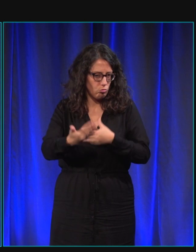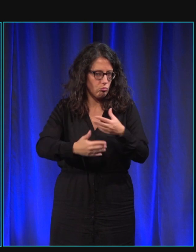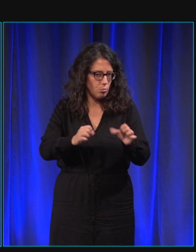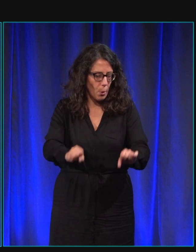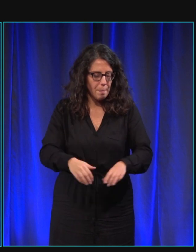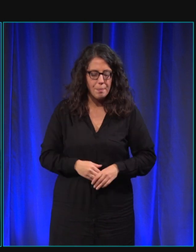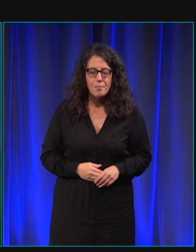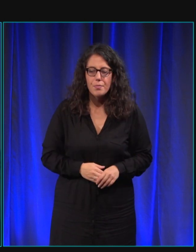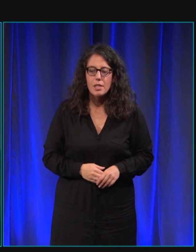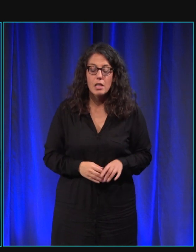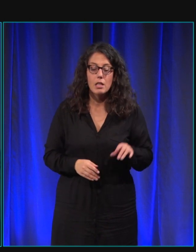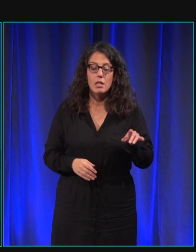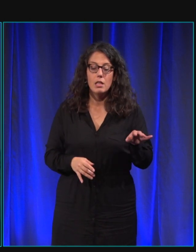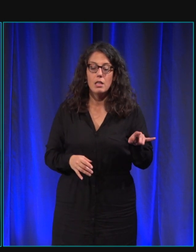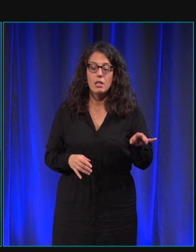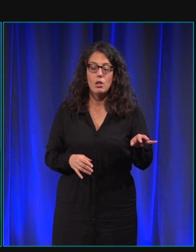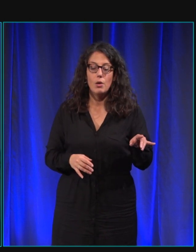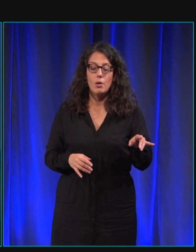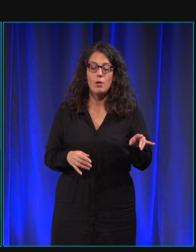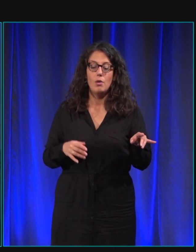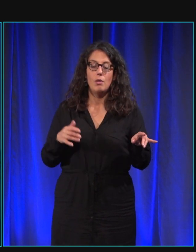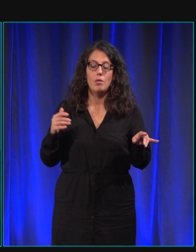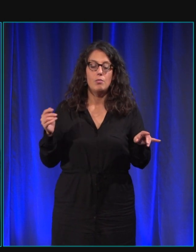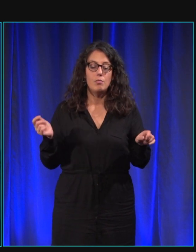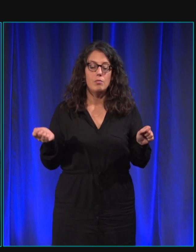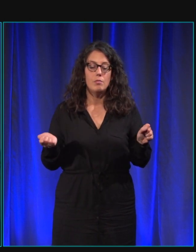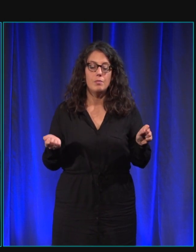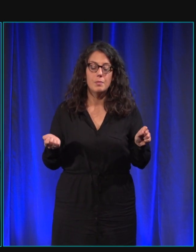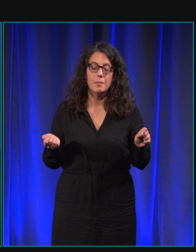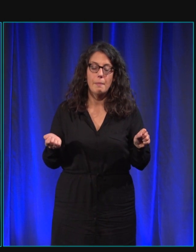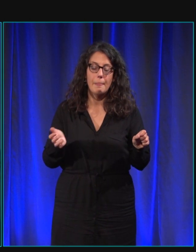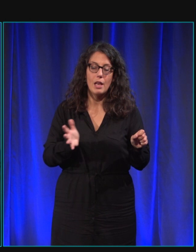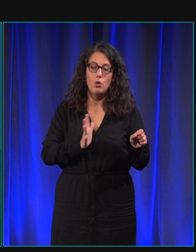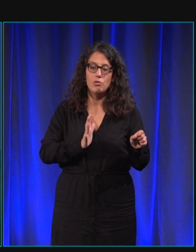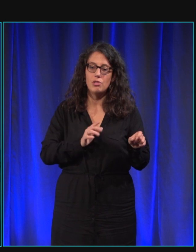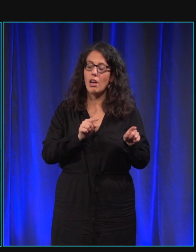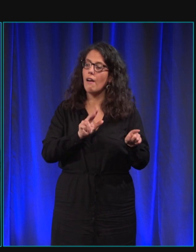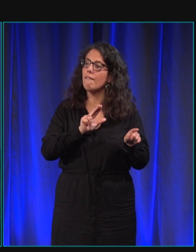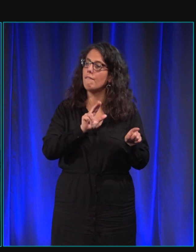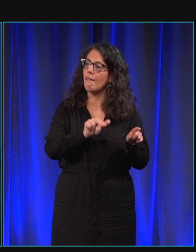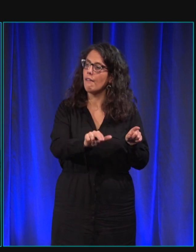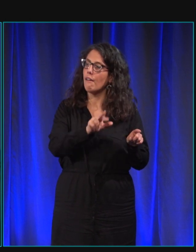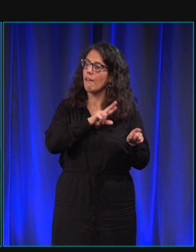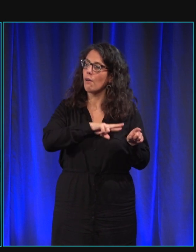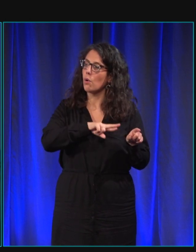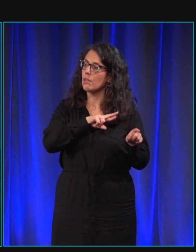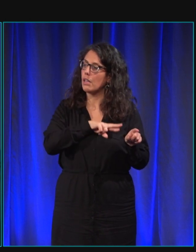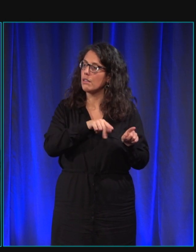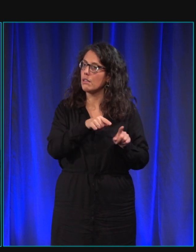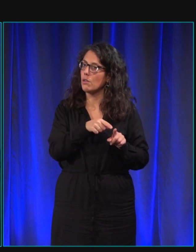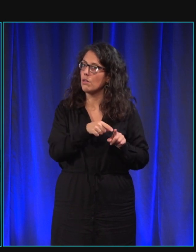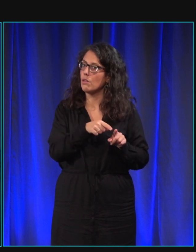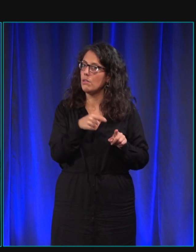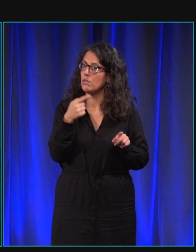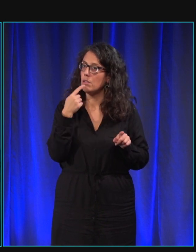le chien qui qui qui va être en retraite donc qui est en retraite dès le